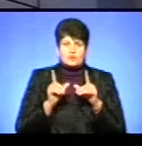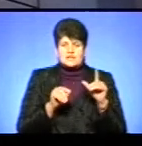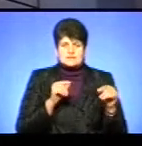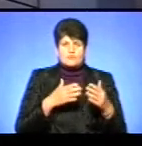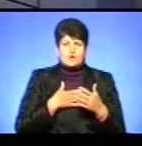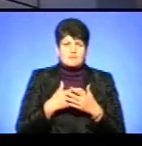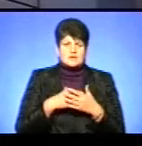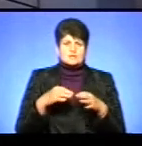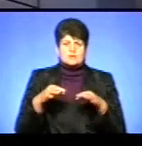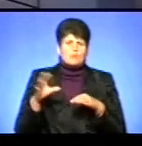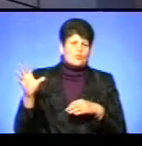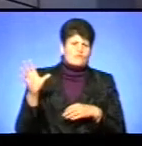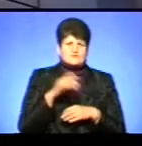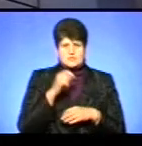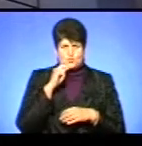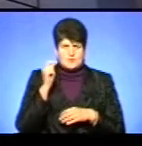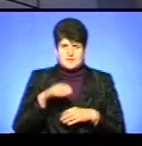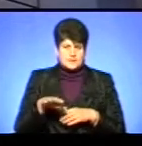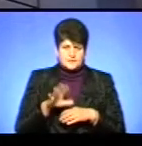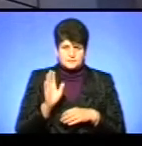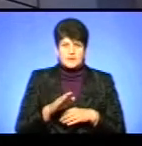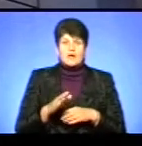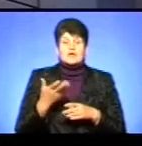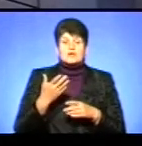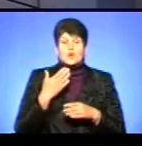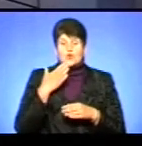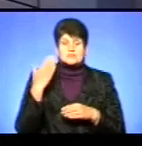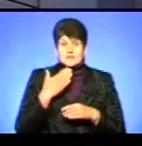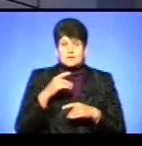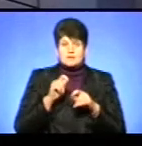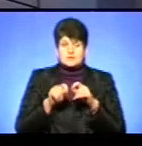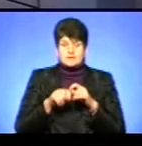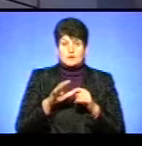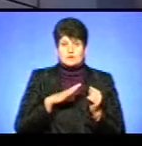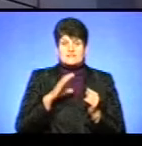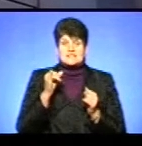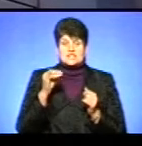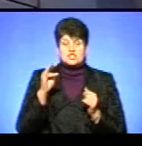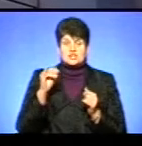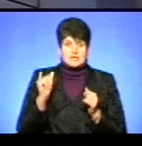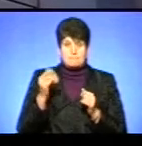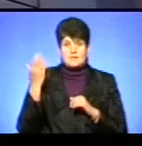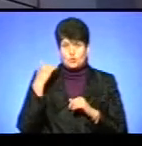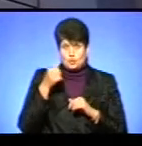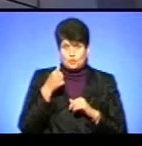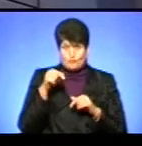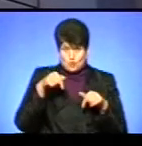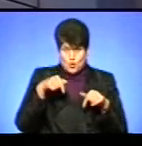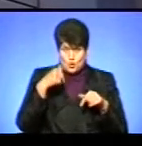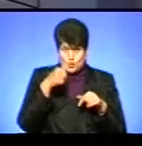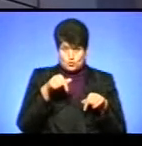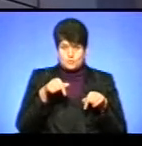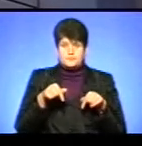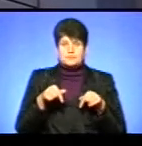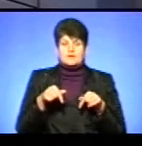транспорті по усій Україні. І, власне, останні монітори, які проводяться в січні минулого року, верніше, цього року,